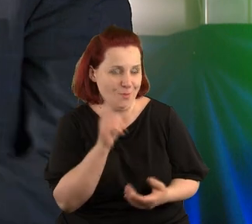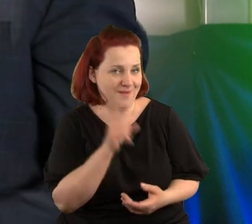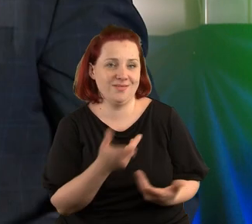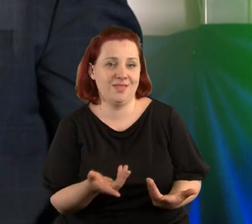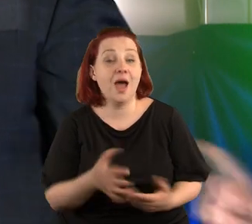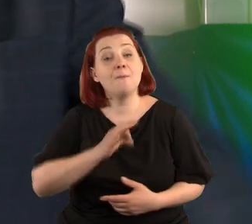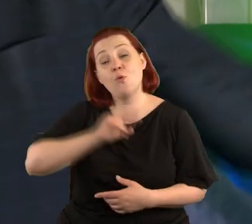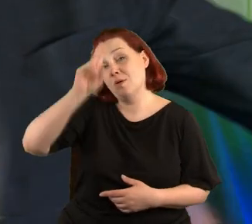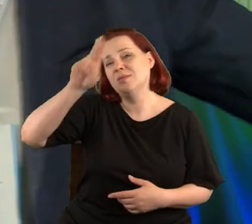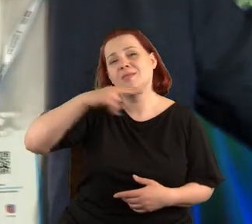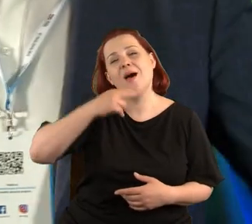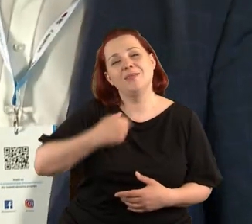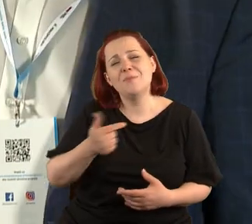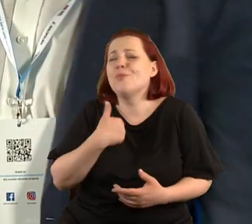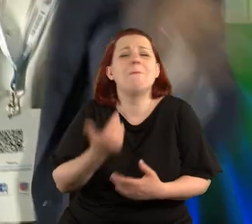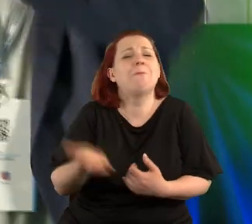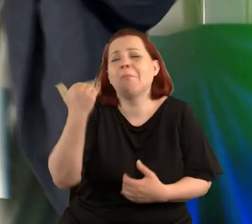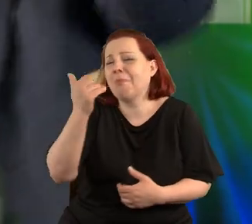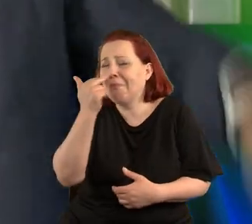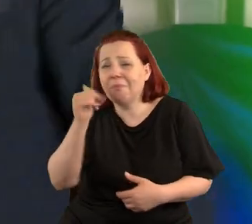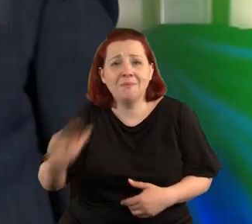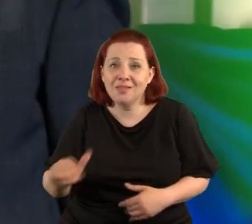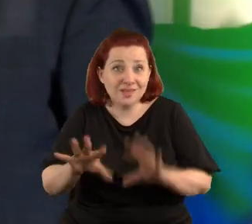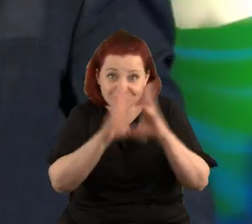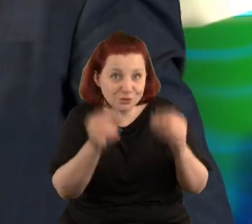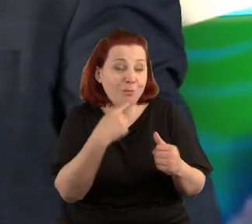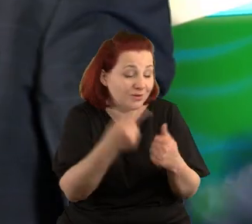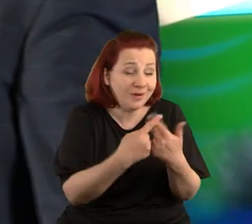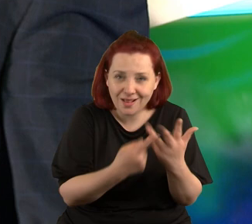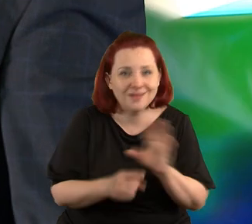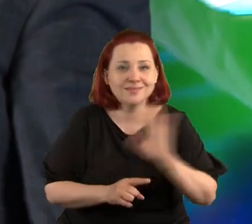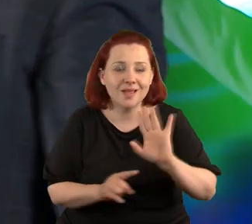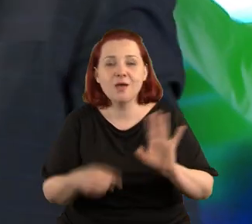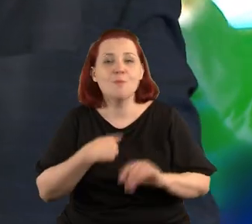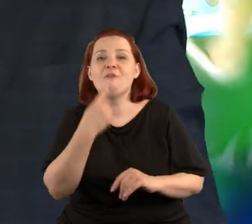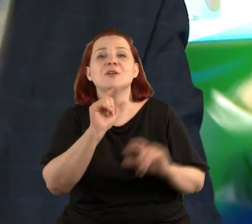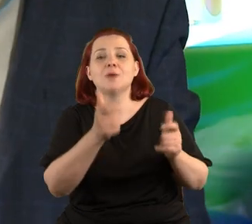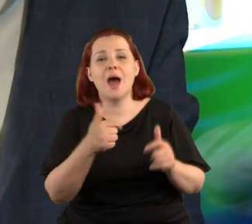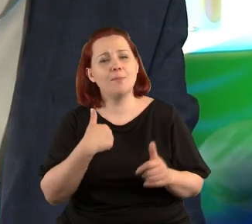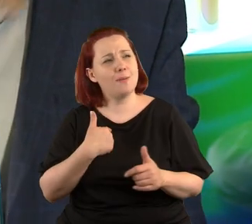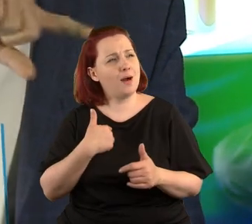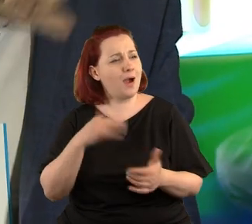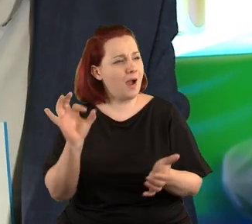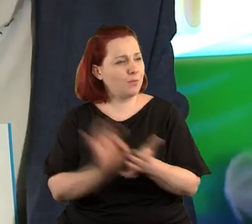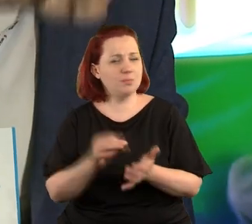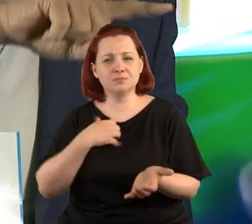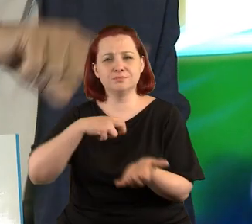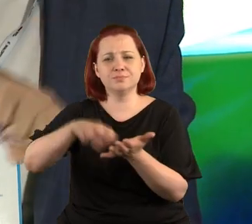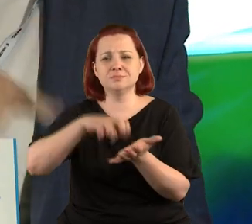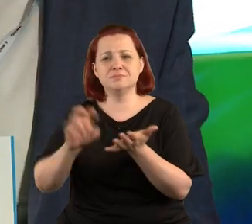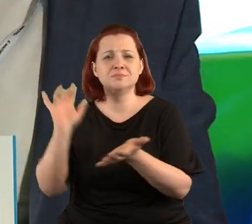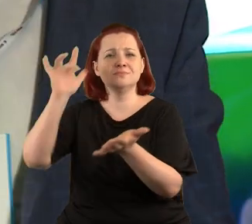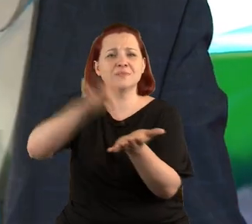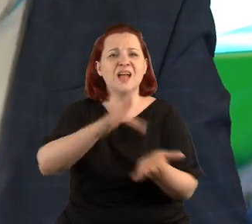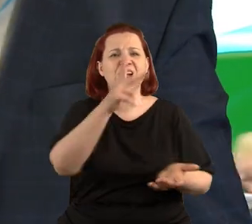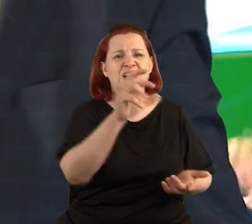mój tato kiedyś, jak ja byłem taki, nie powiedział mi tego wszystkiego, tylko powiedział, a szedłem z krowicy hołodowskiej do krowicy